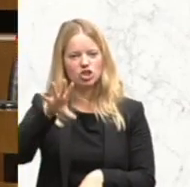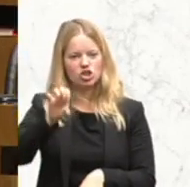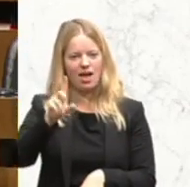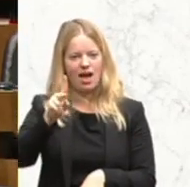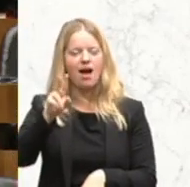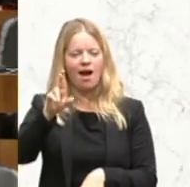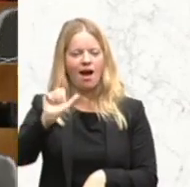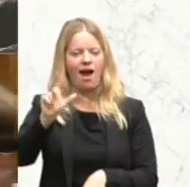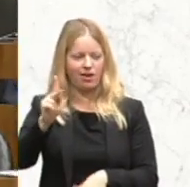früher bekämpfen zu können.